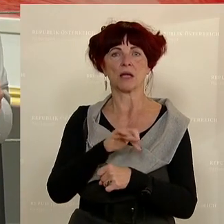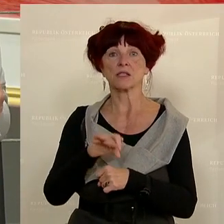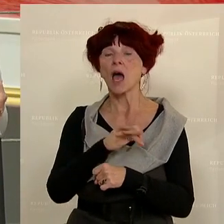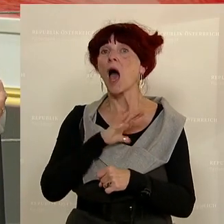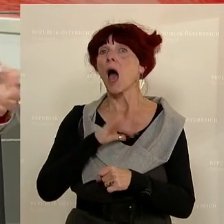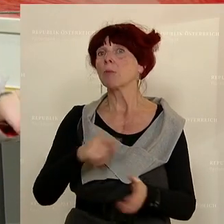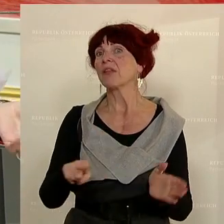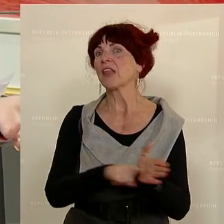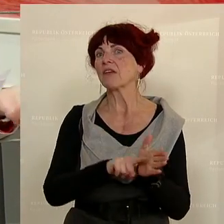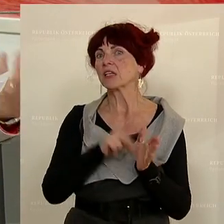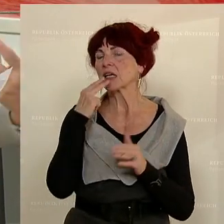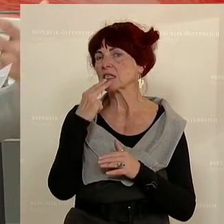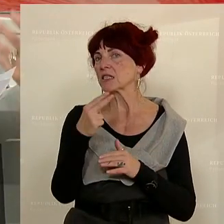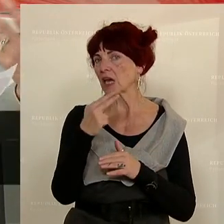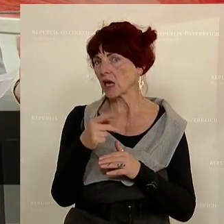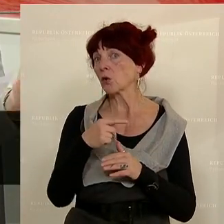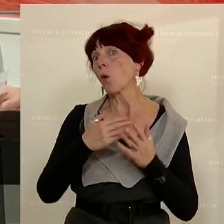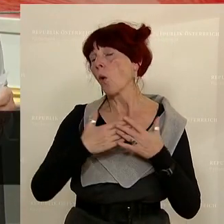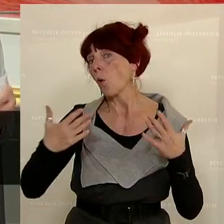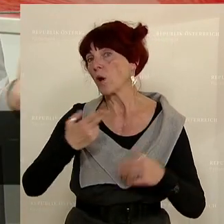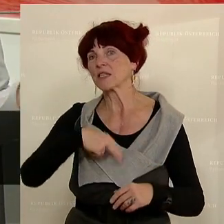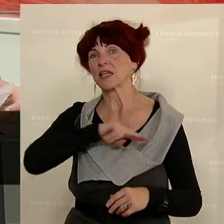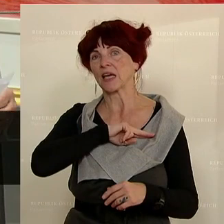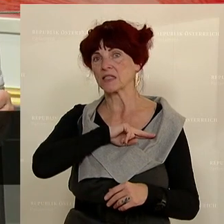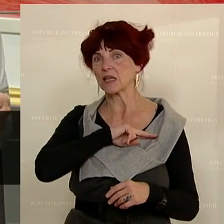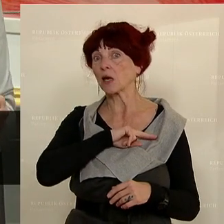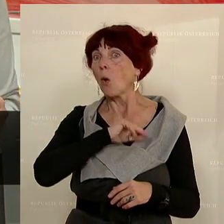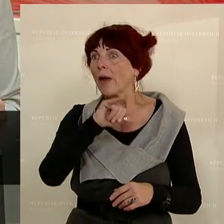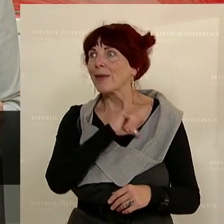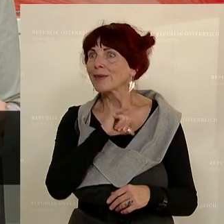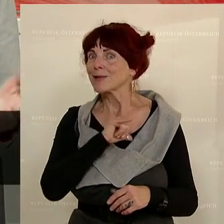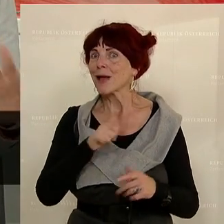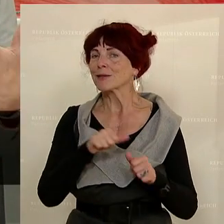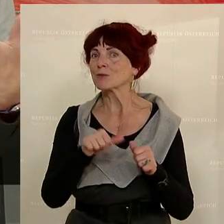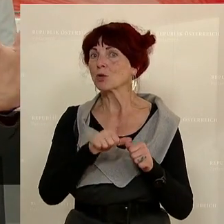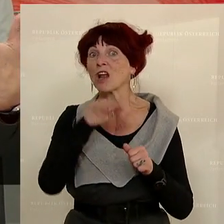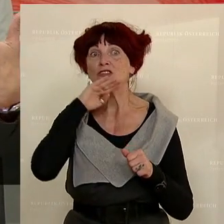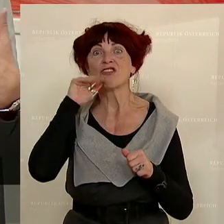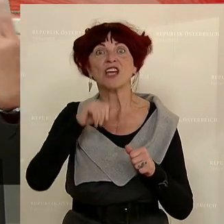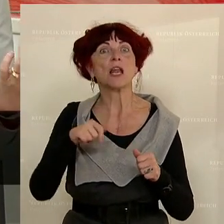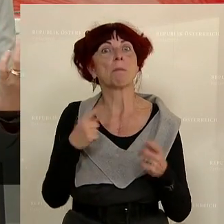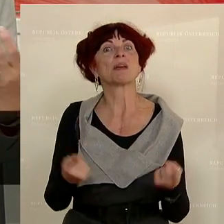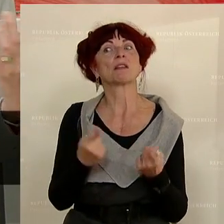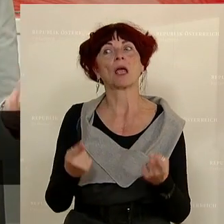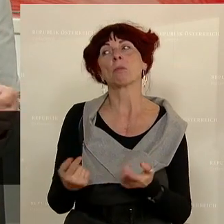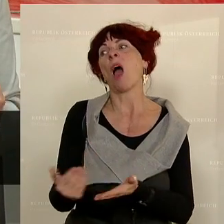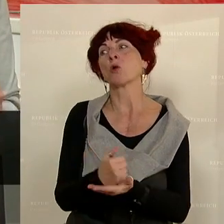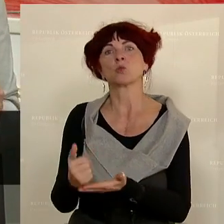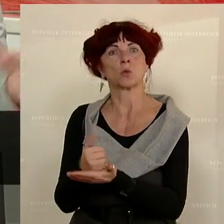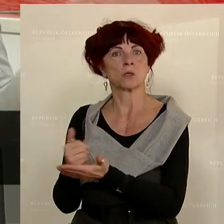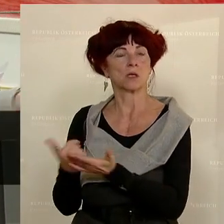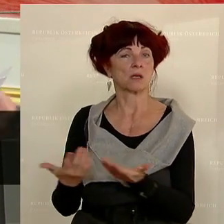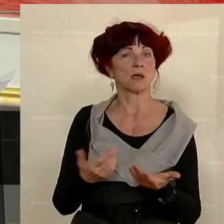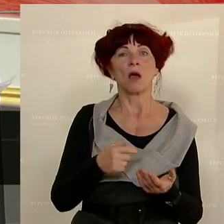hohe Risiko von Mitnahmeeffekten durch das sehr attraktive Modell, weil eben kaum oder auch nicht von